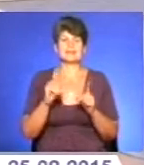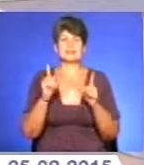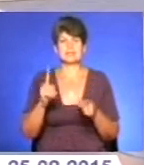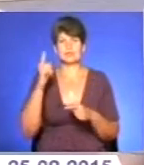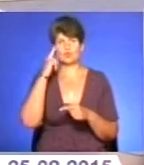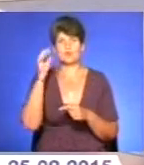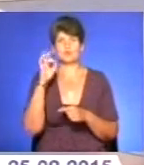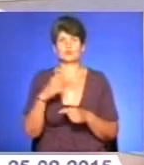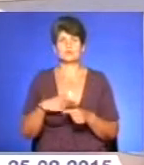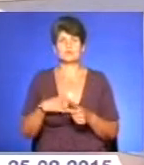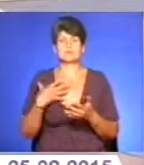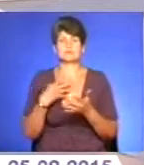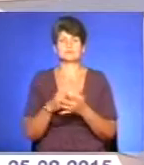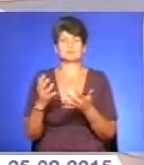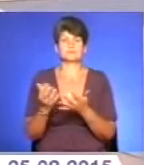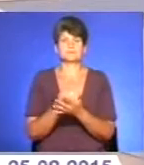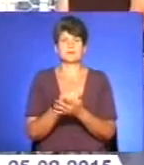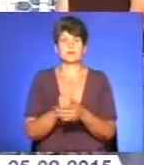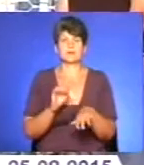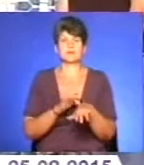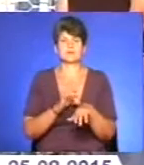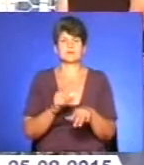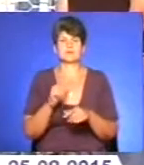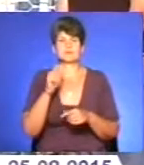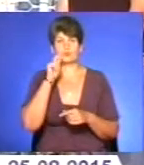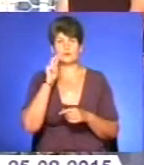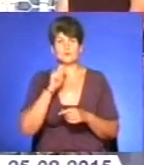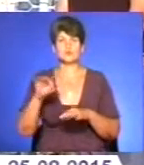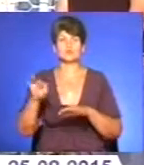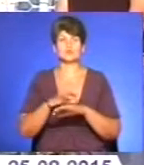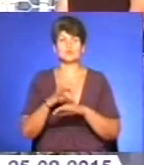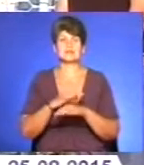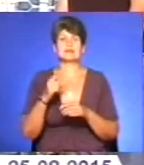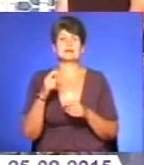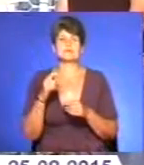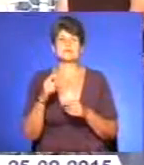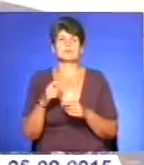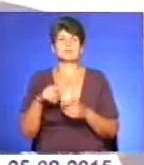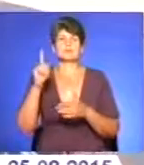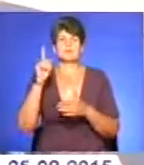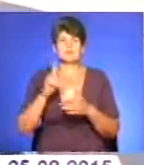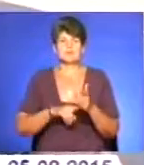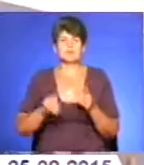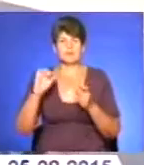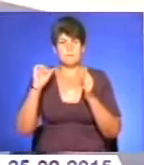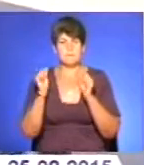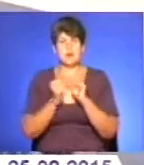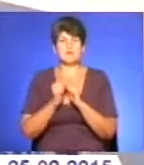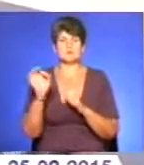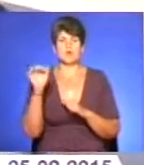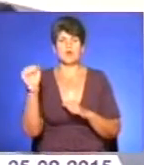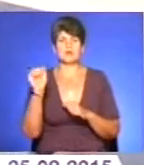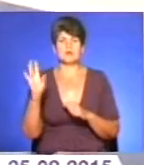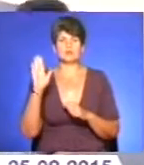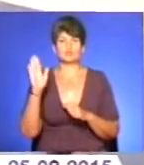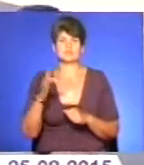власнеї здобутки, а й вболівала за Україну. Дружина загиблого Христина Юркевич сподівається, що пам'ять про Андрія житиме в